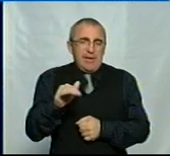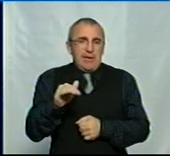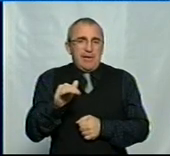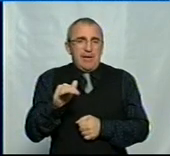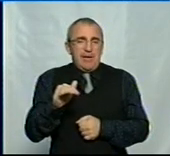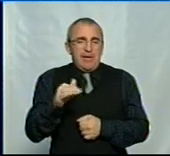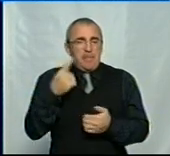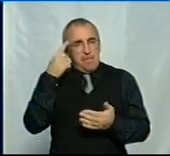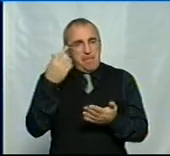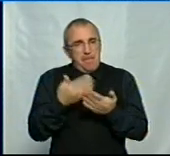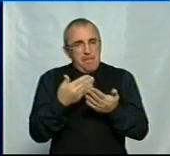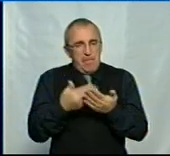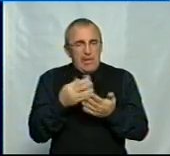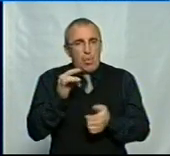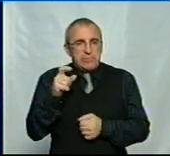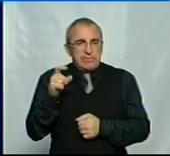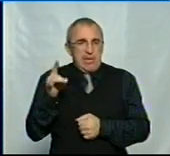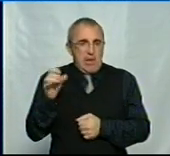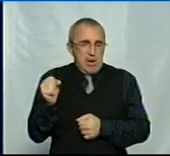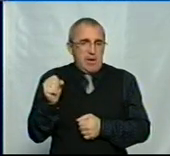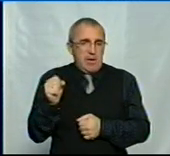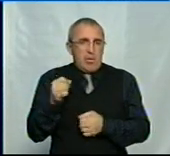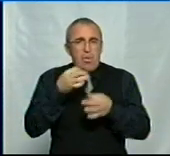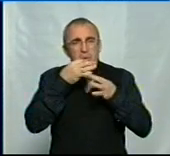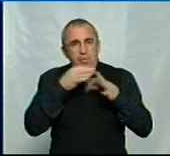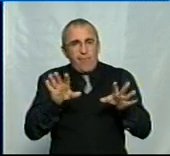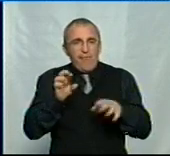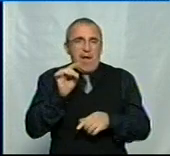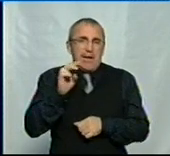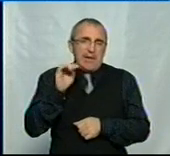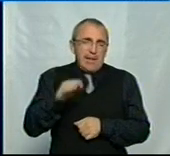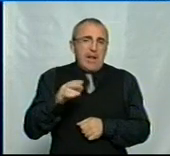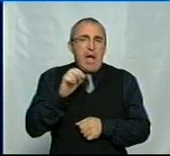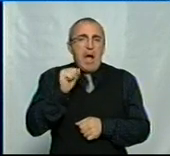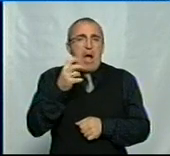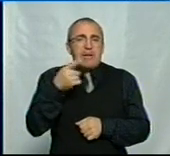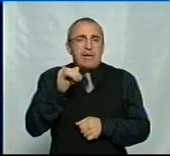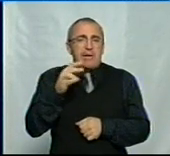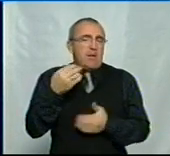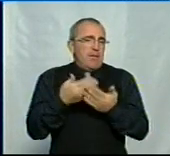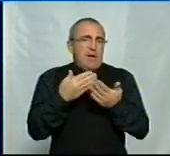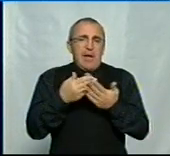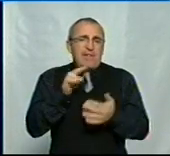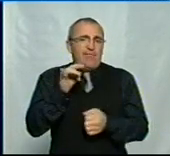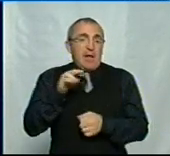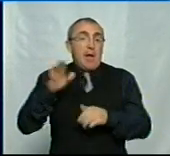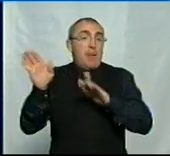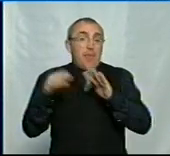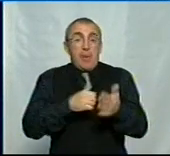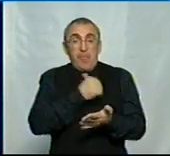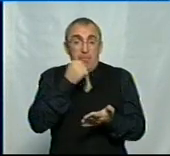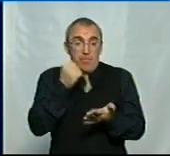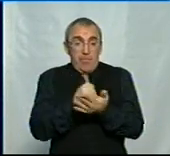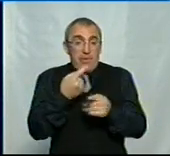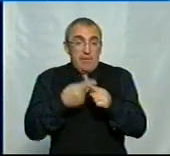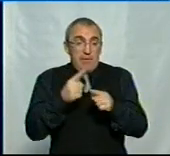прояви. Підозра? Підозра. Підозра, любий фаренгіт, люба ангіна розглядалася як діфтерія. І лише після підтвердження,